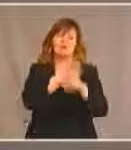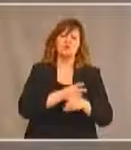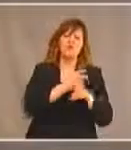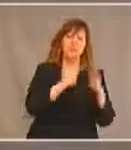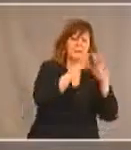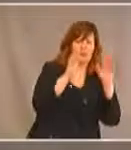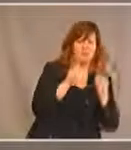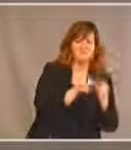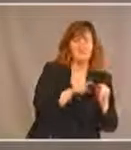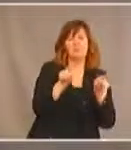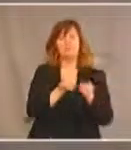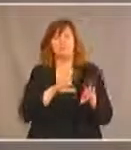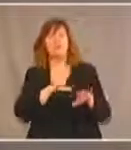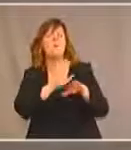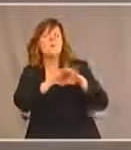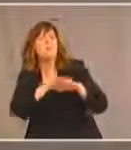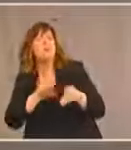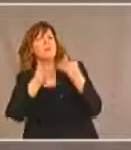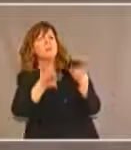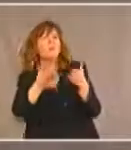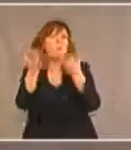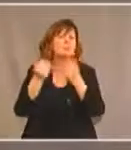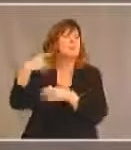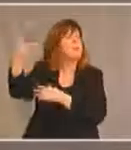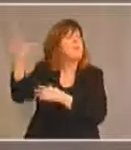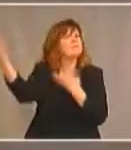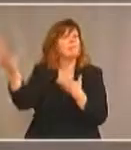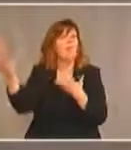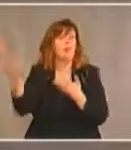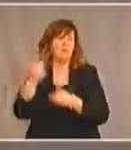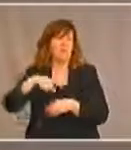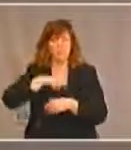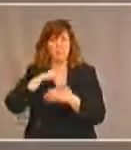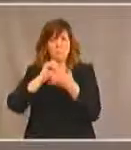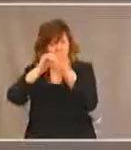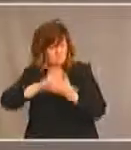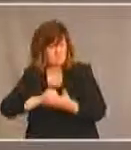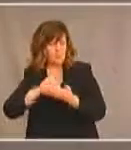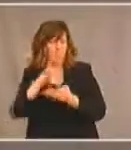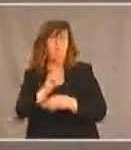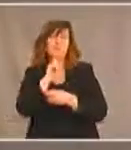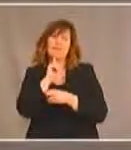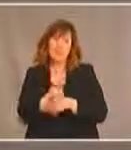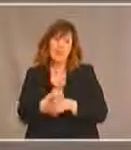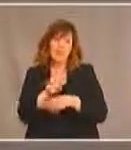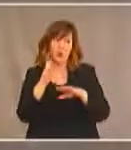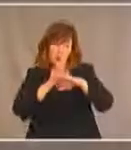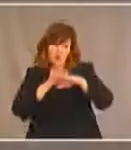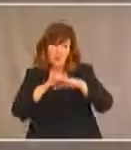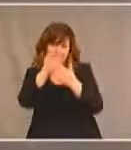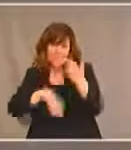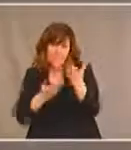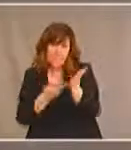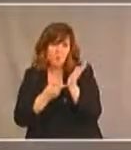les besoins émergents des personnes âgées. Nous voudrions nous assurer que les recommandations de ce groupe de travail éclairent